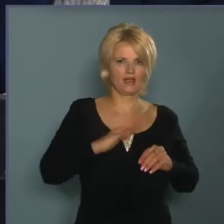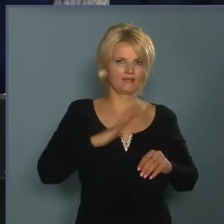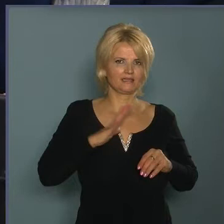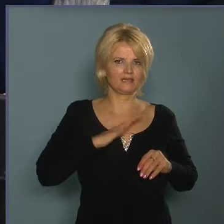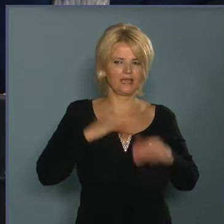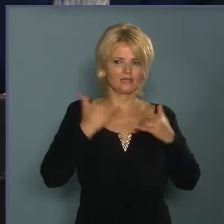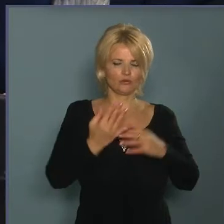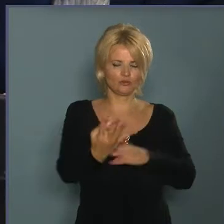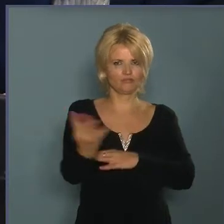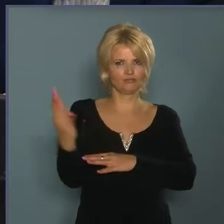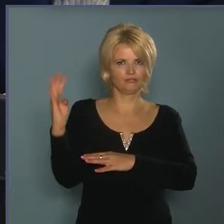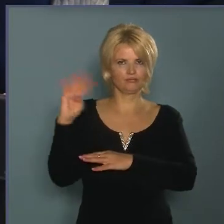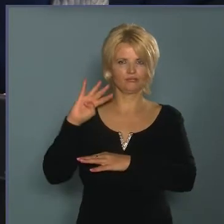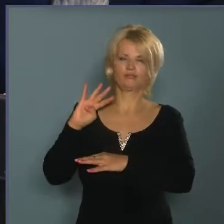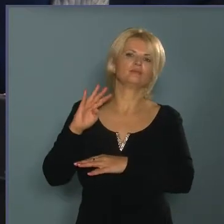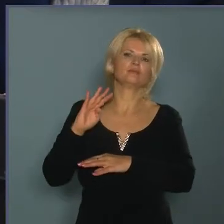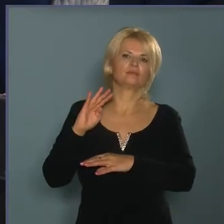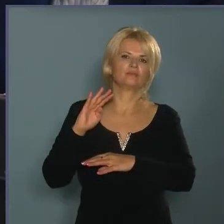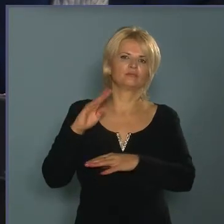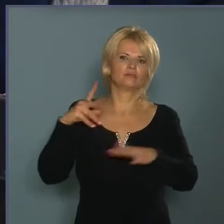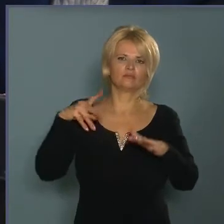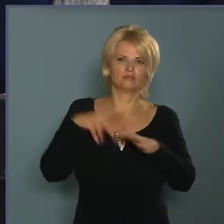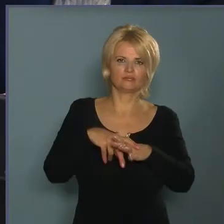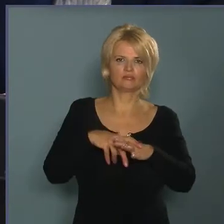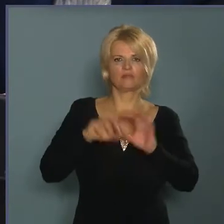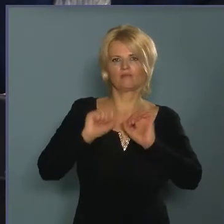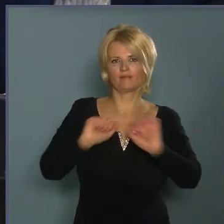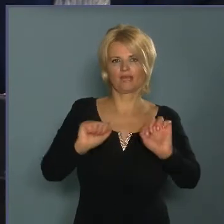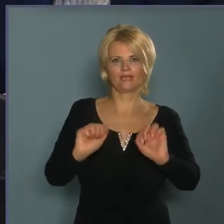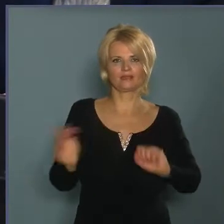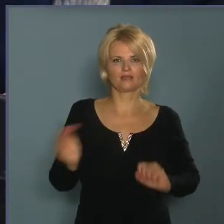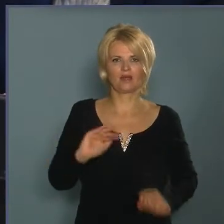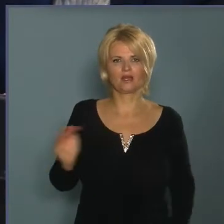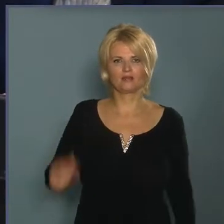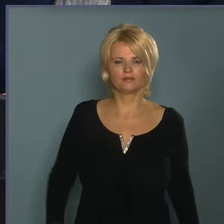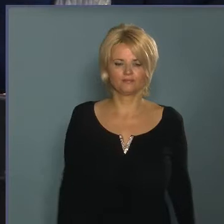elemek ezt azért nem teszik le, vagy jobban védik őket.